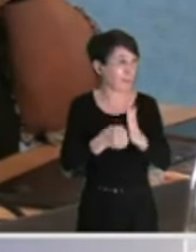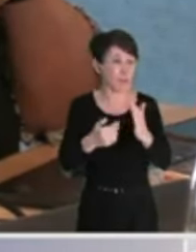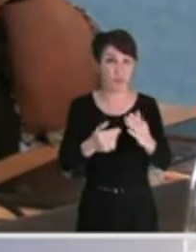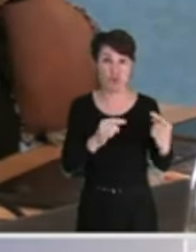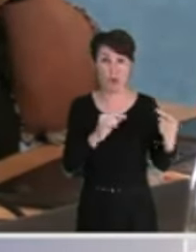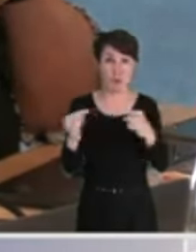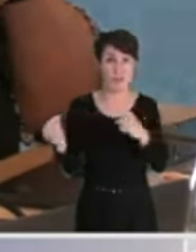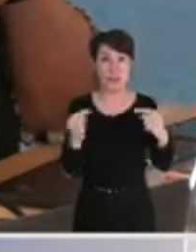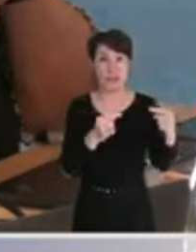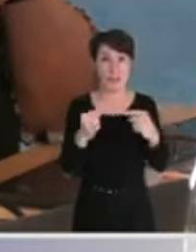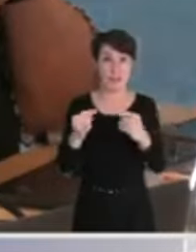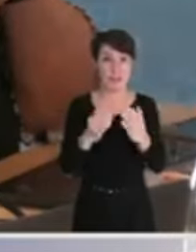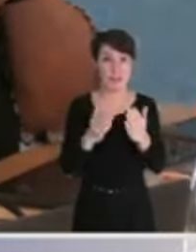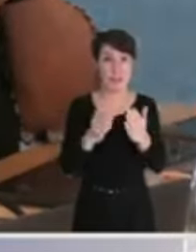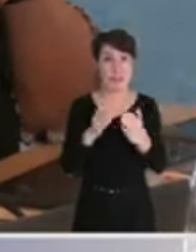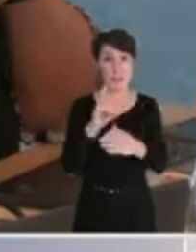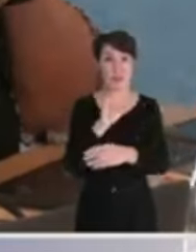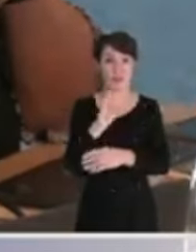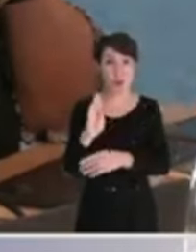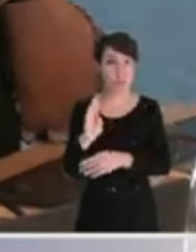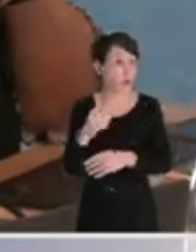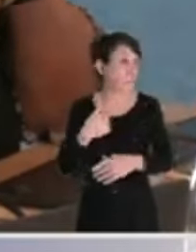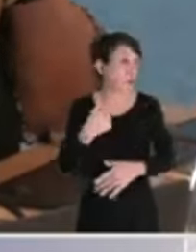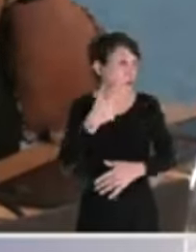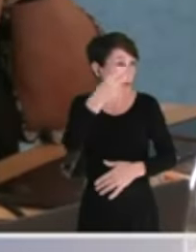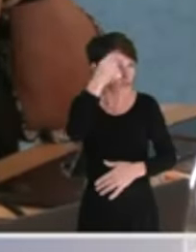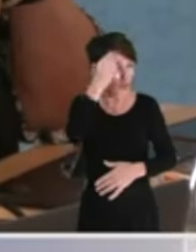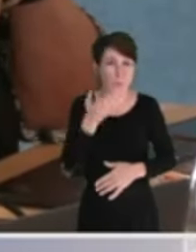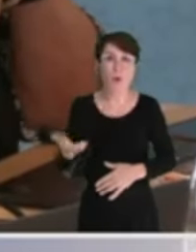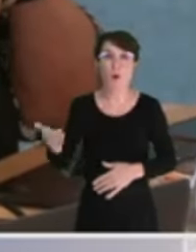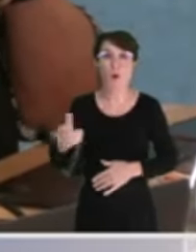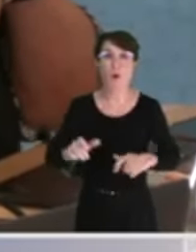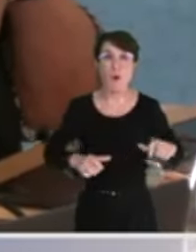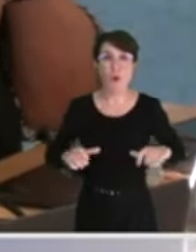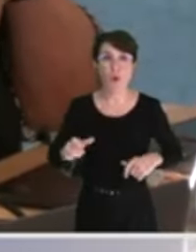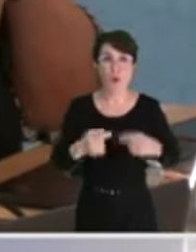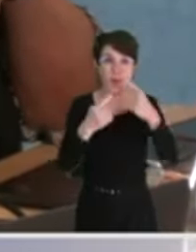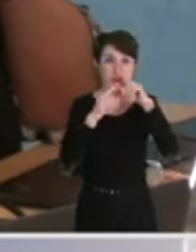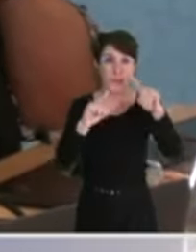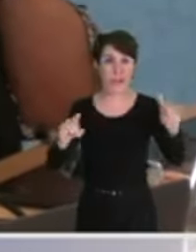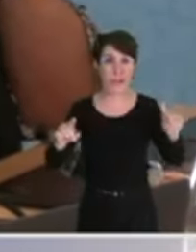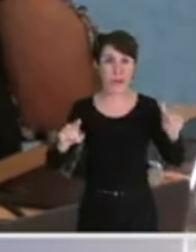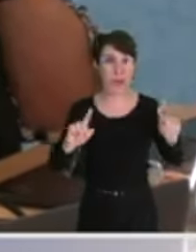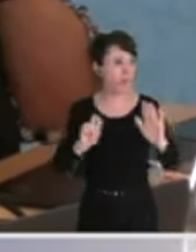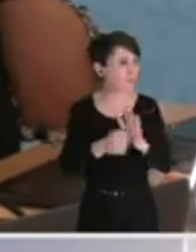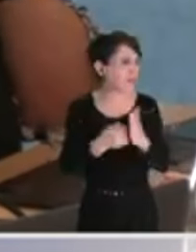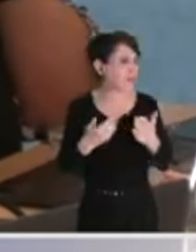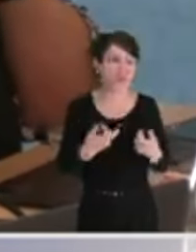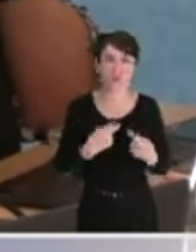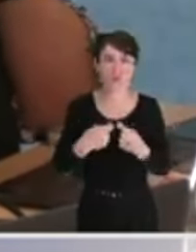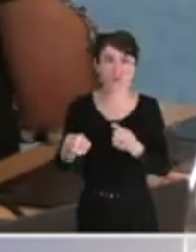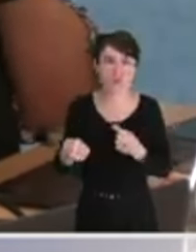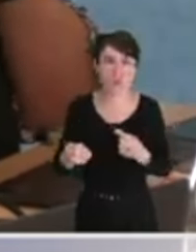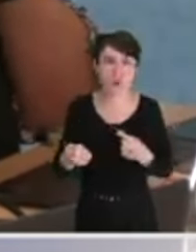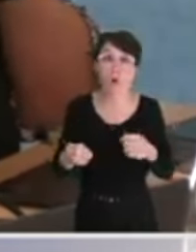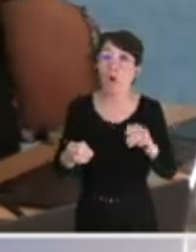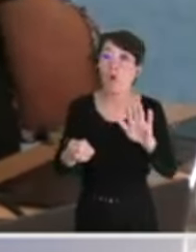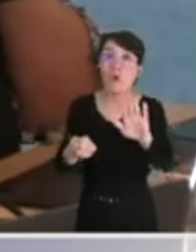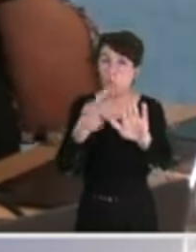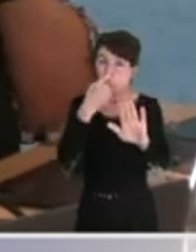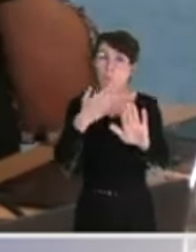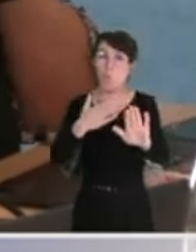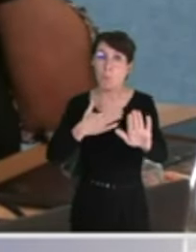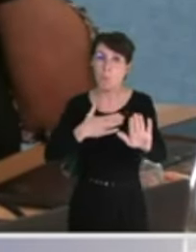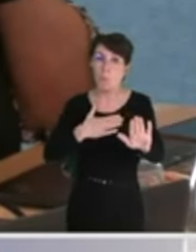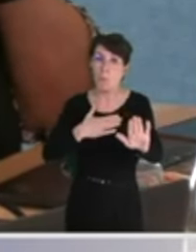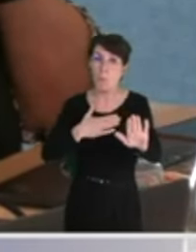je comprends les critiques de mes collègues, dont certains appartiennent à l'opposition. Pour ma part, je partagerais plutôt la